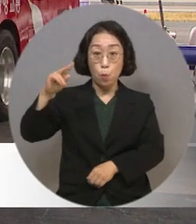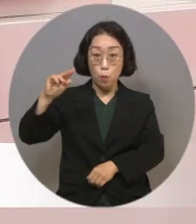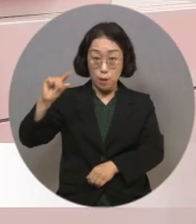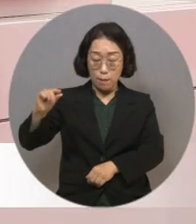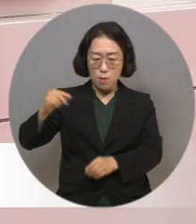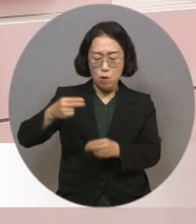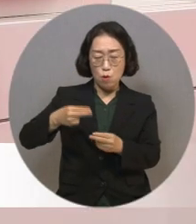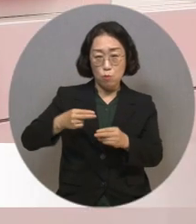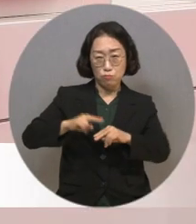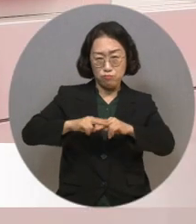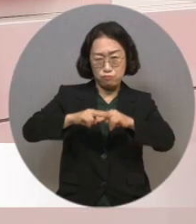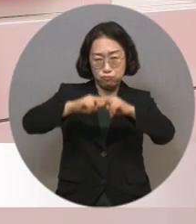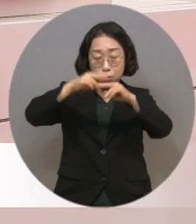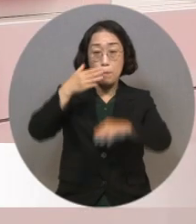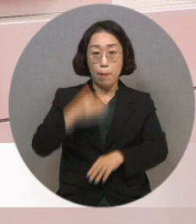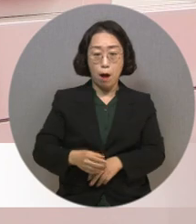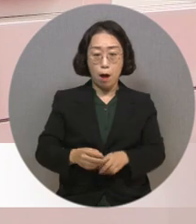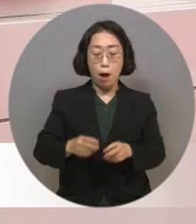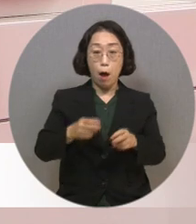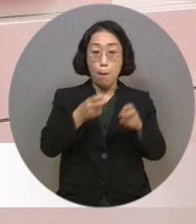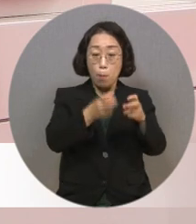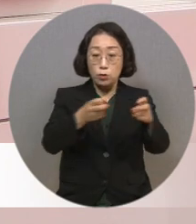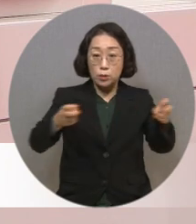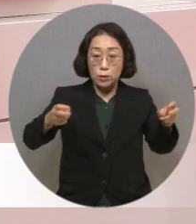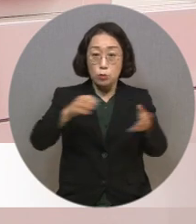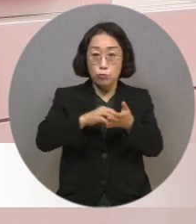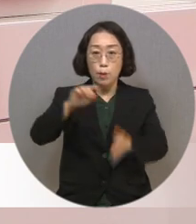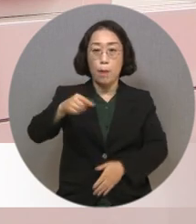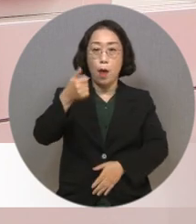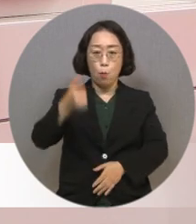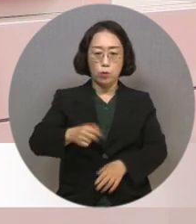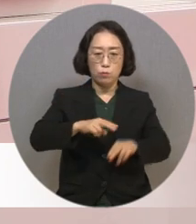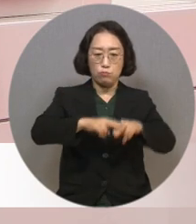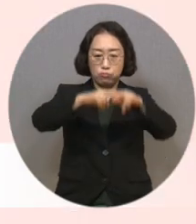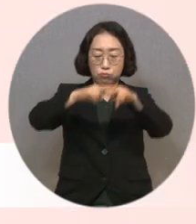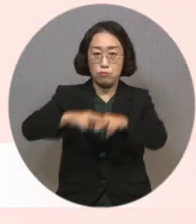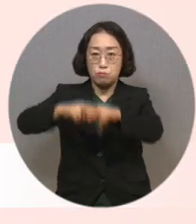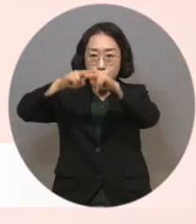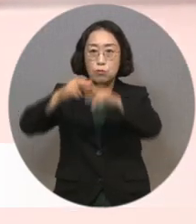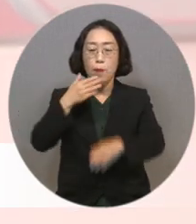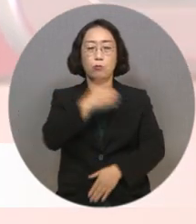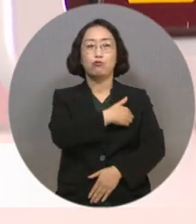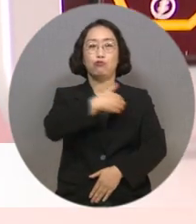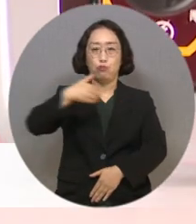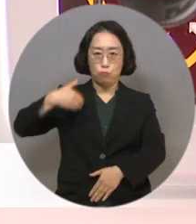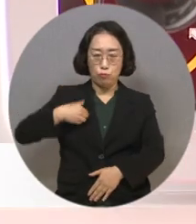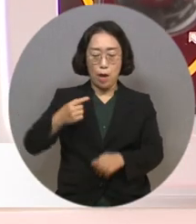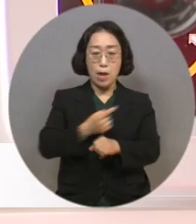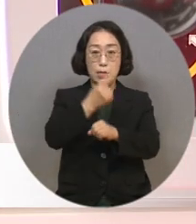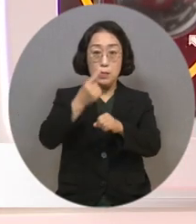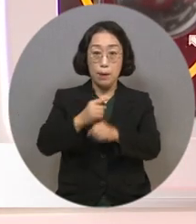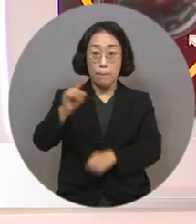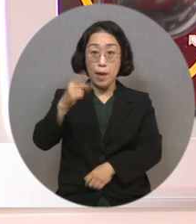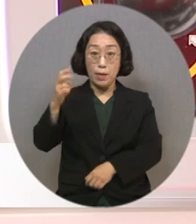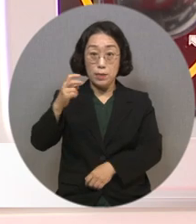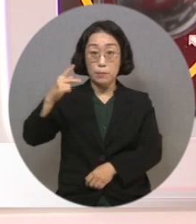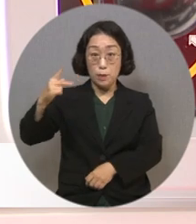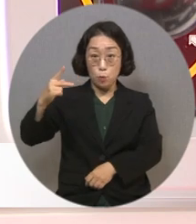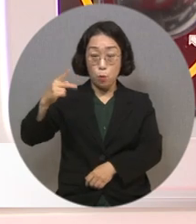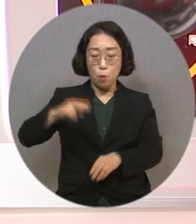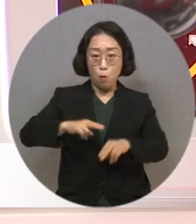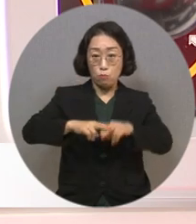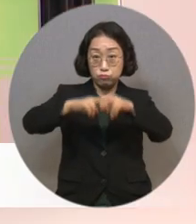있고 하루에 수소버스 150대를 채울 수 있는 규모입니다. 시간당 120kg을 충전하는